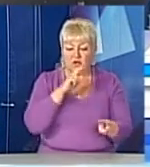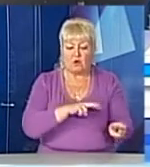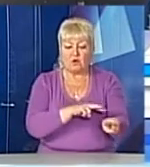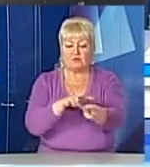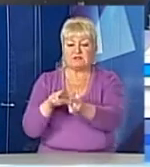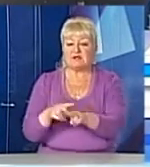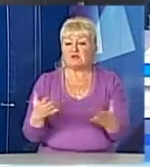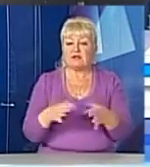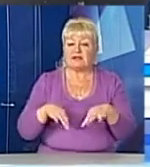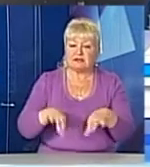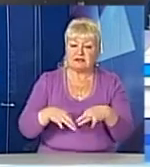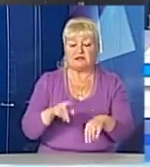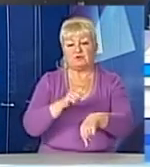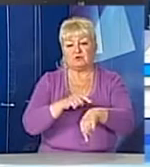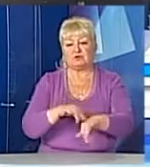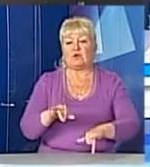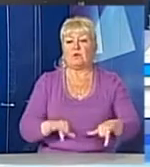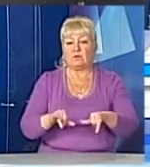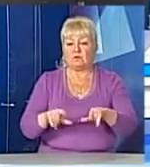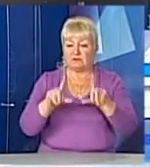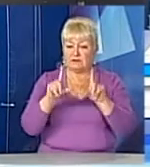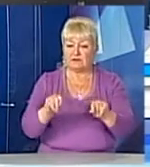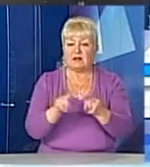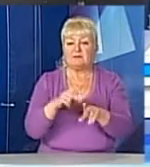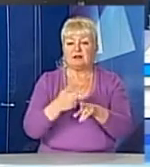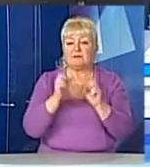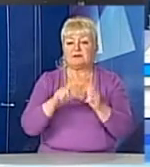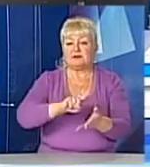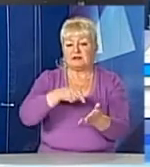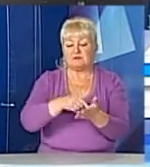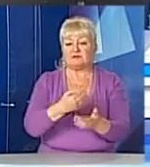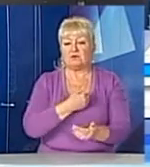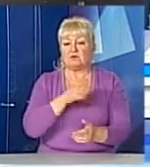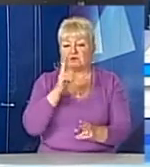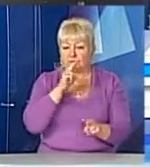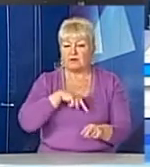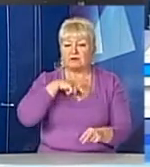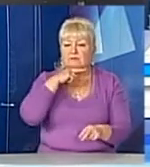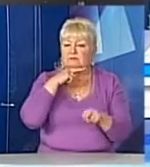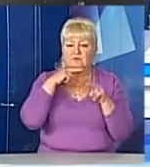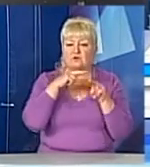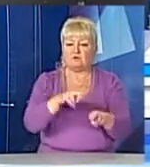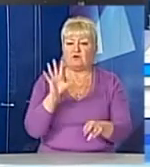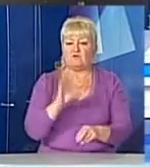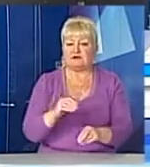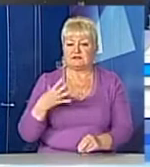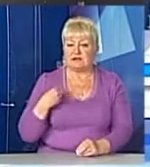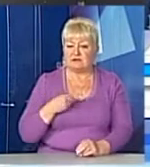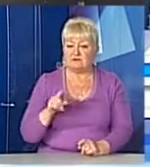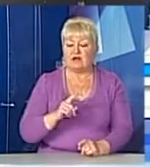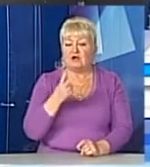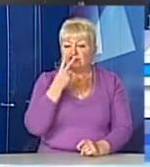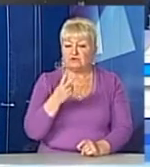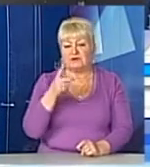котрій годині та куди їде. Так, управління безпеки міста хоче мати під пильним наглядом фактично увесь Львів. Що видно вже